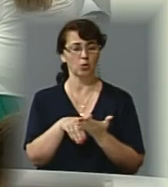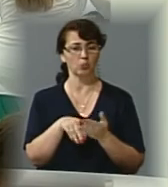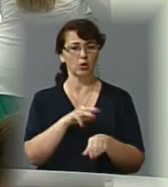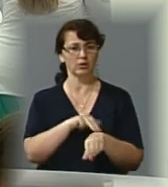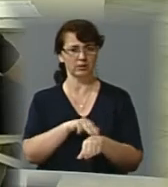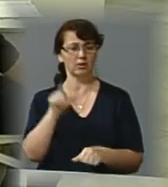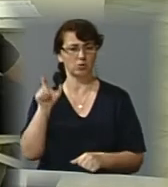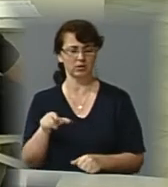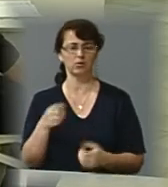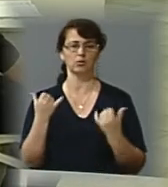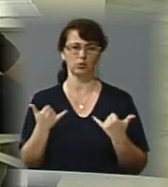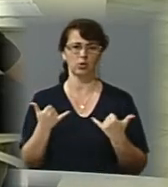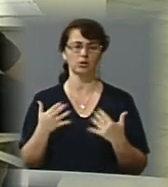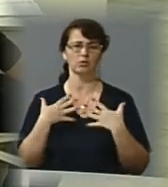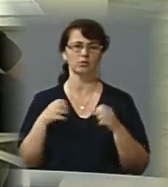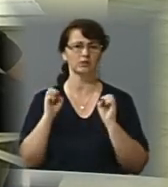здавали кров для жінки.